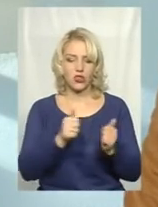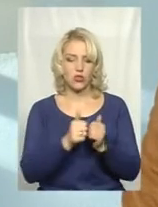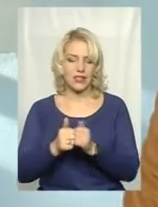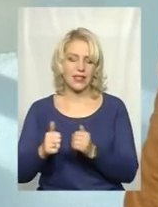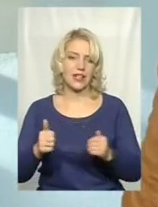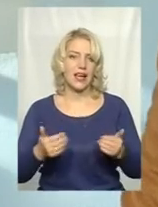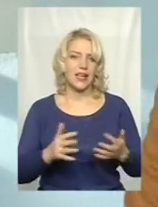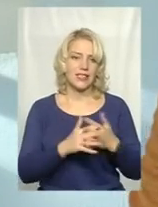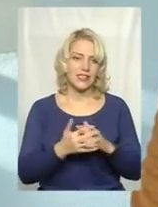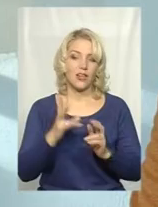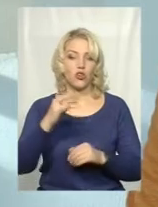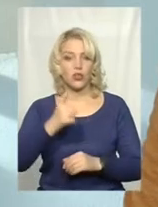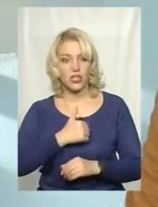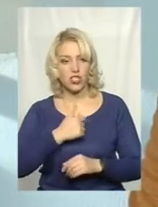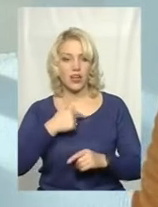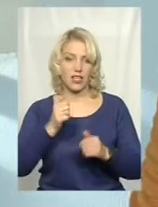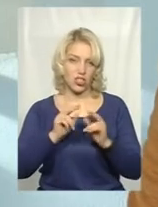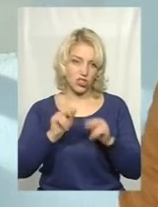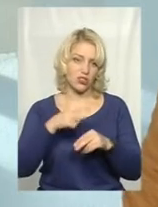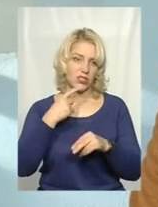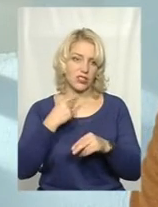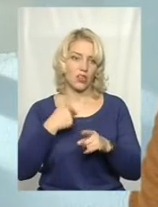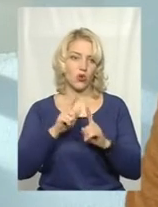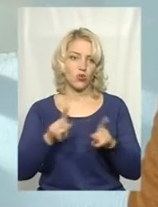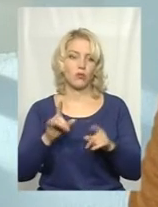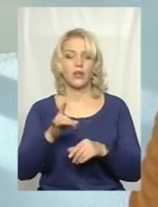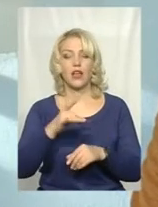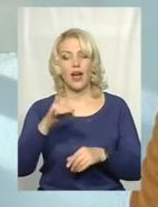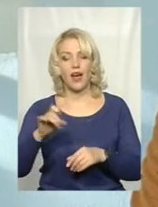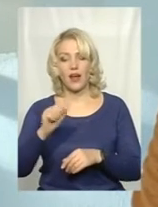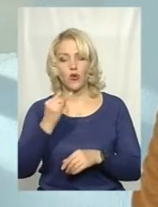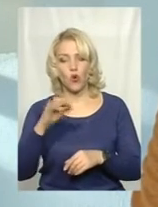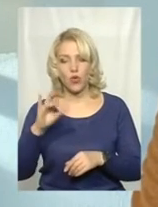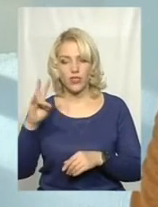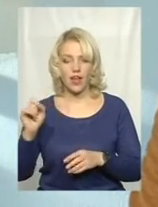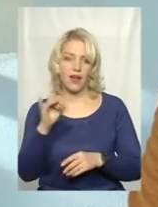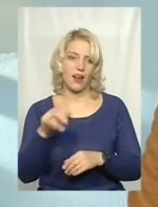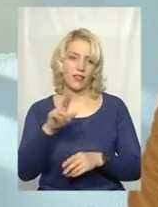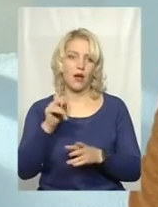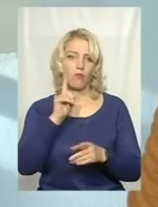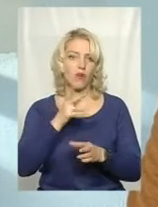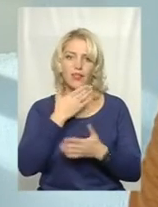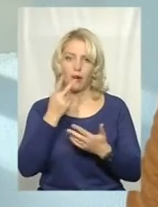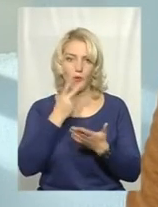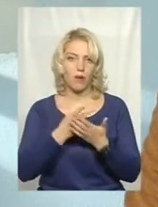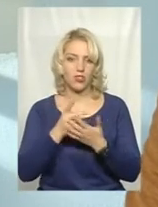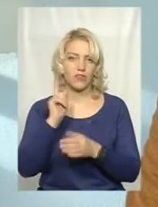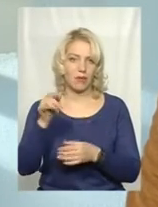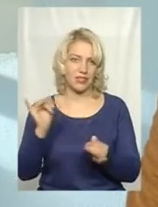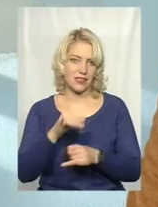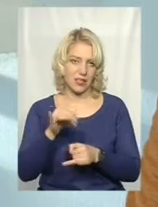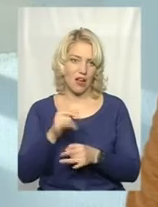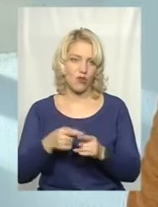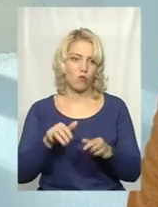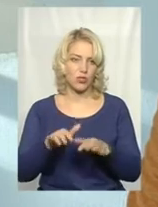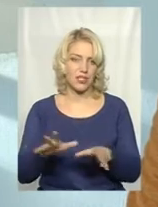пунктів. Ну, але, на жаль, я, чесно сказати, особливо з боку районної ради, поки що не побачив там зацікавленості в